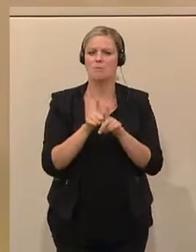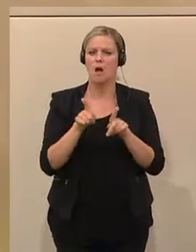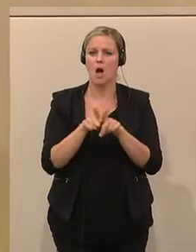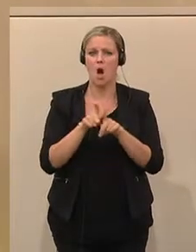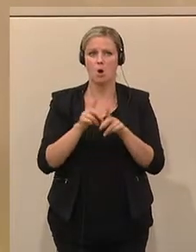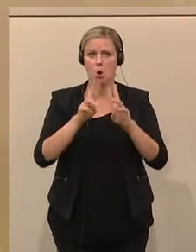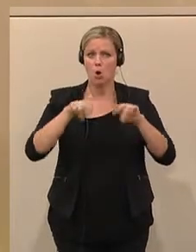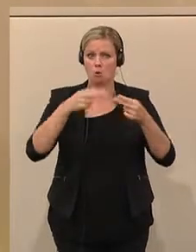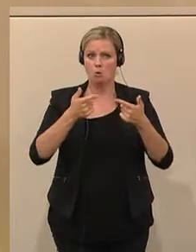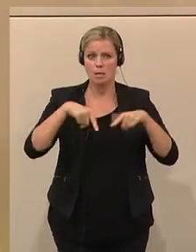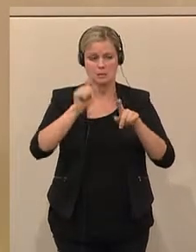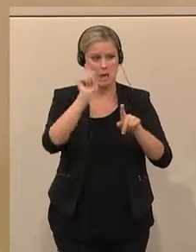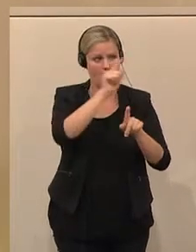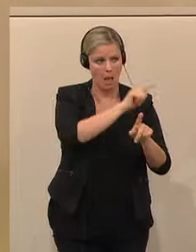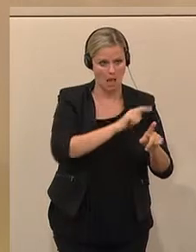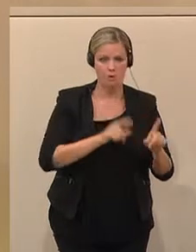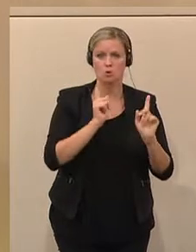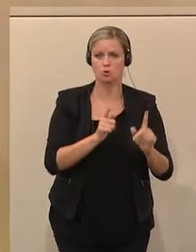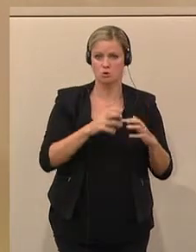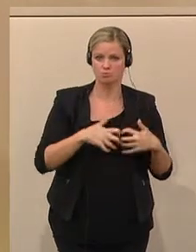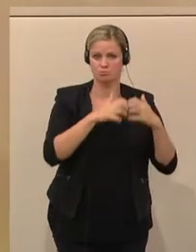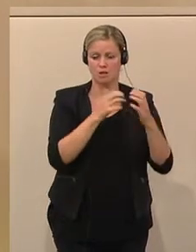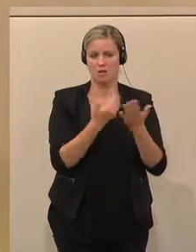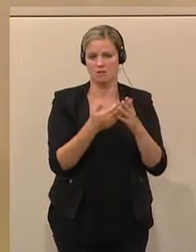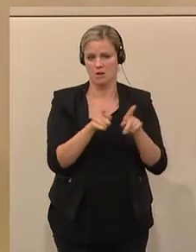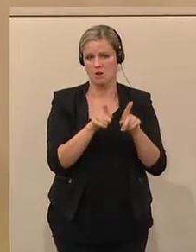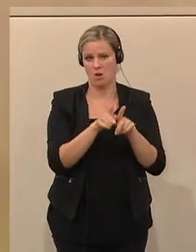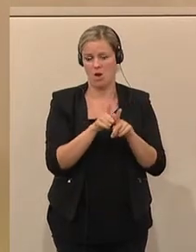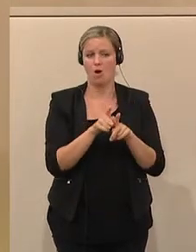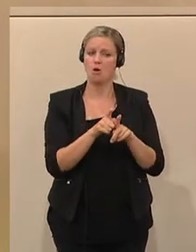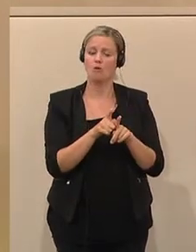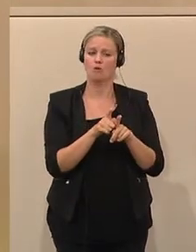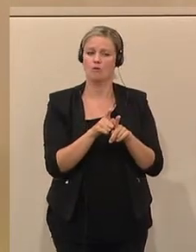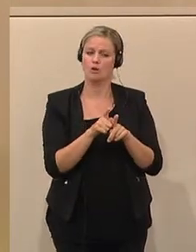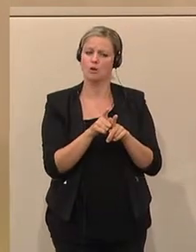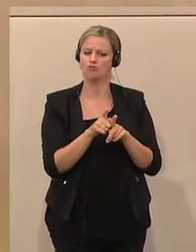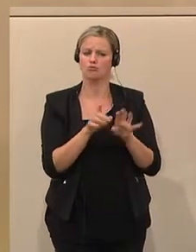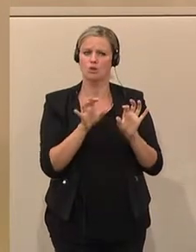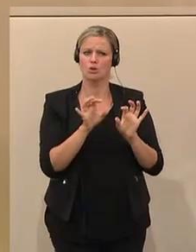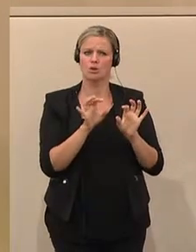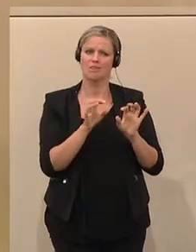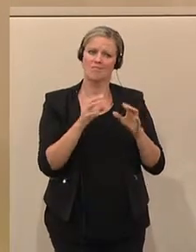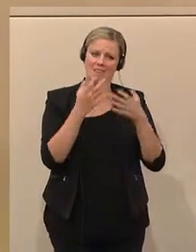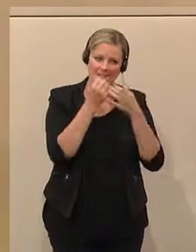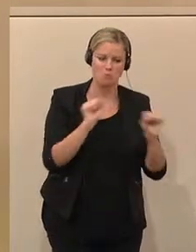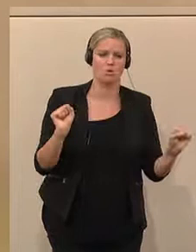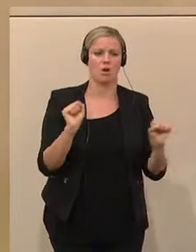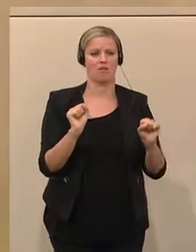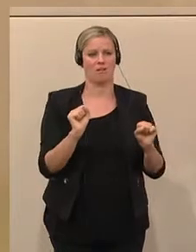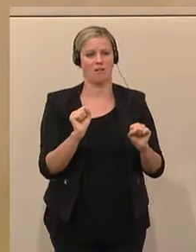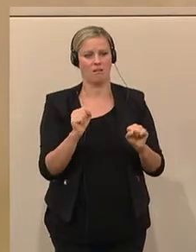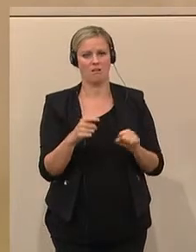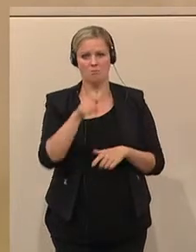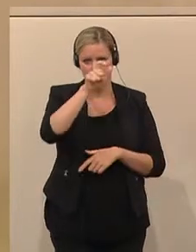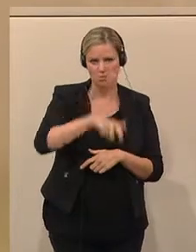Bundesländer getragen werden soll, also mehr zu den Schülern kommen soll, die ja auch einen starken Beitrag leistet, um über unsere Demokratie oder den Menschen, den jungen